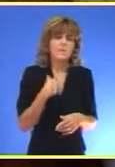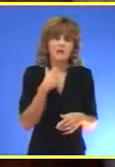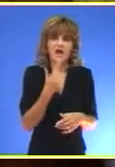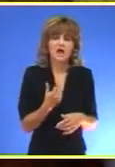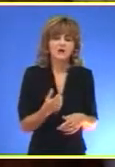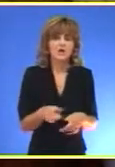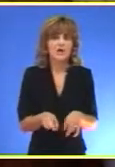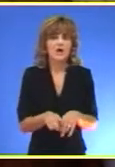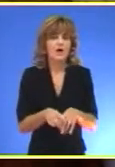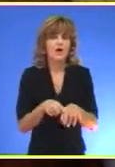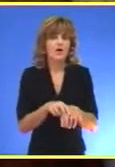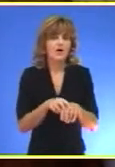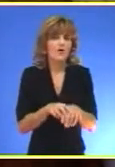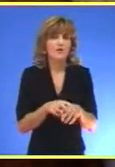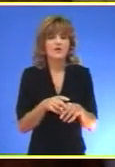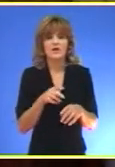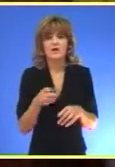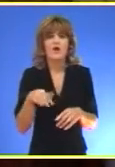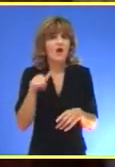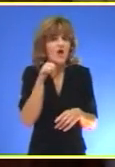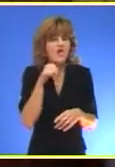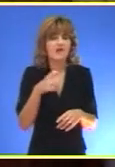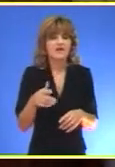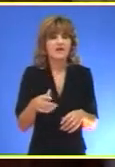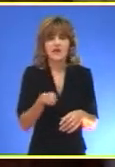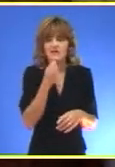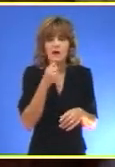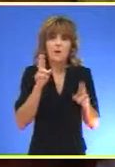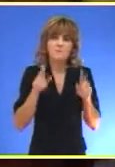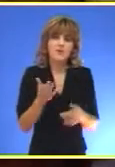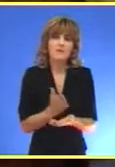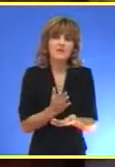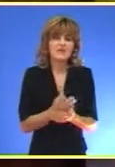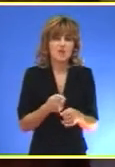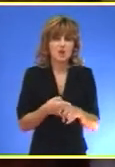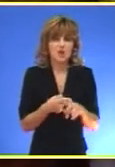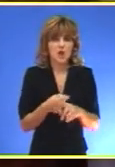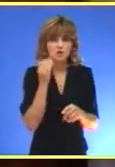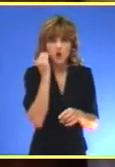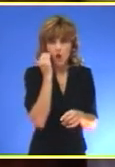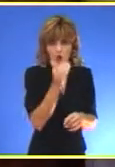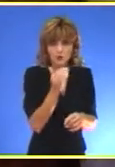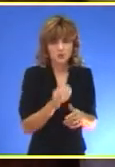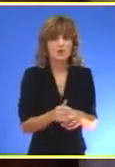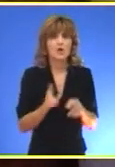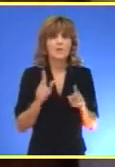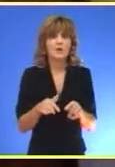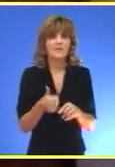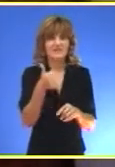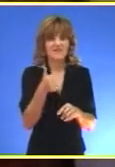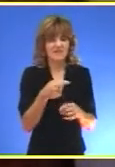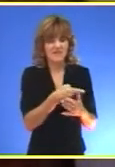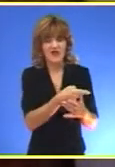kolje za ishranu Ona mora biti sa oštri nožev izvršena I mora biti sa jednim